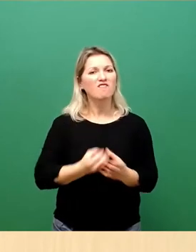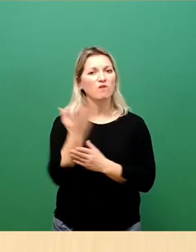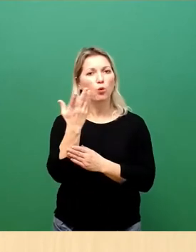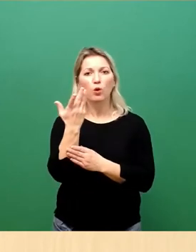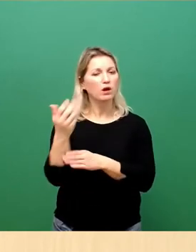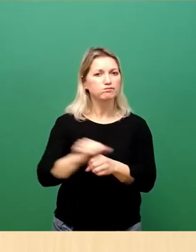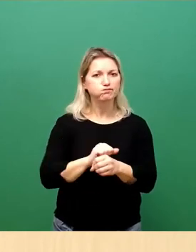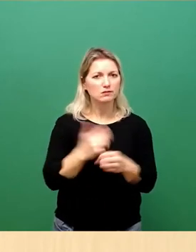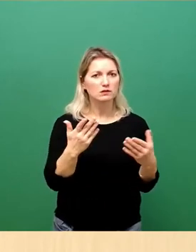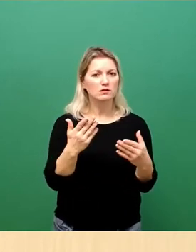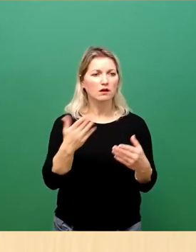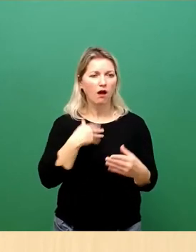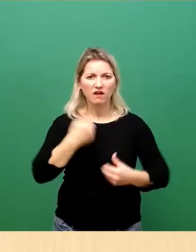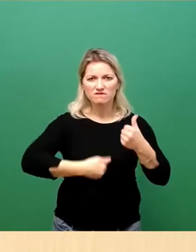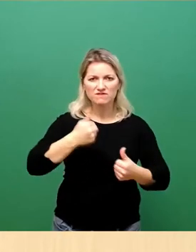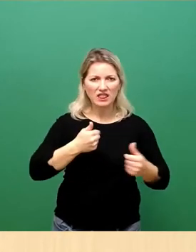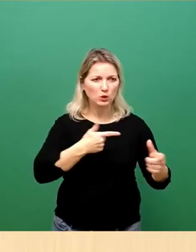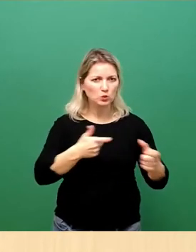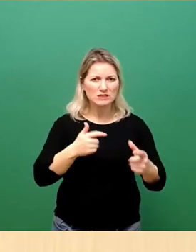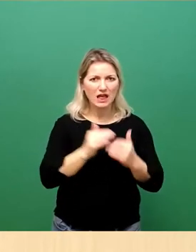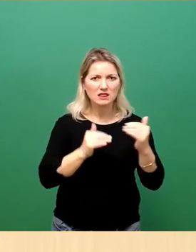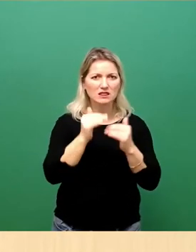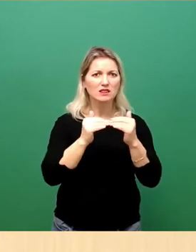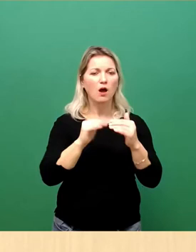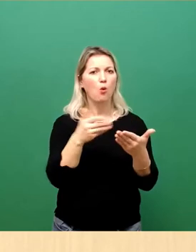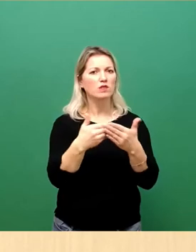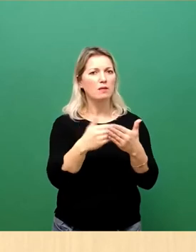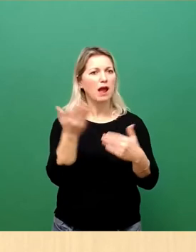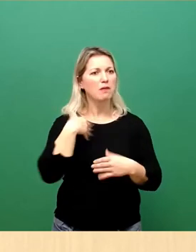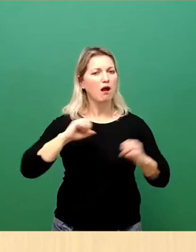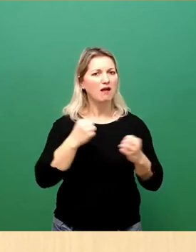Wettrüstens oder auf dem Höhepunkt des Kalten Krieges.